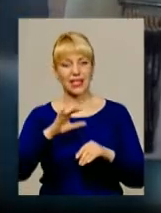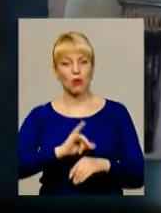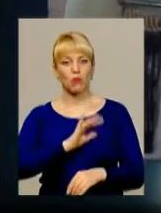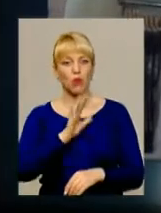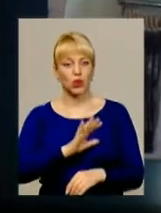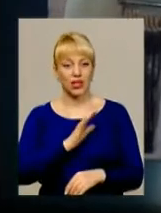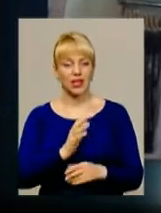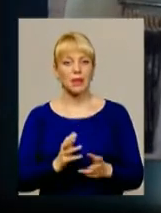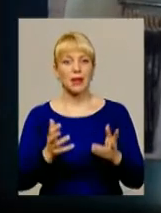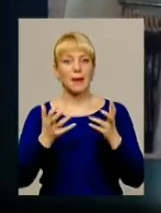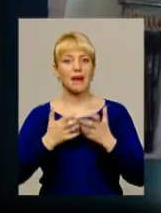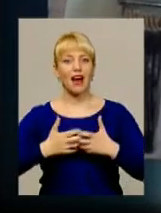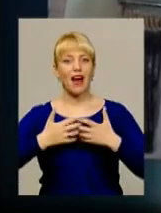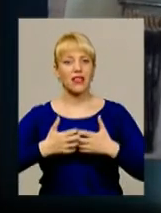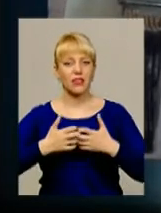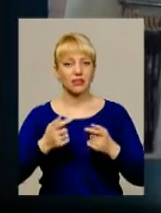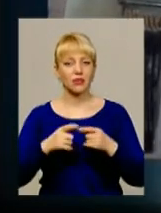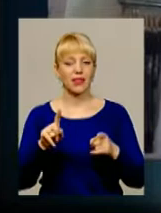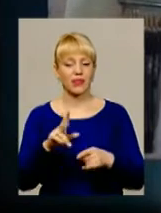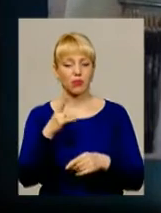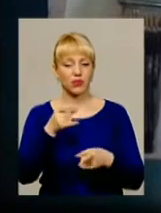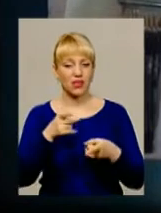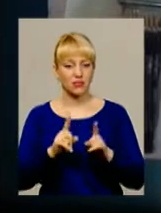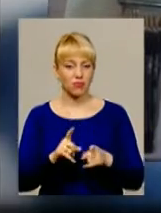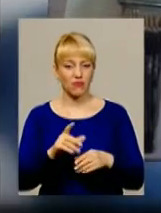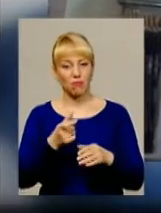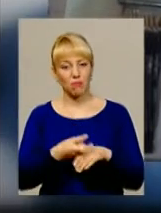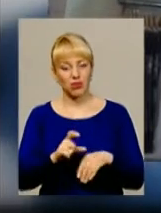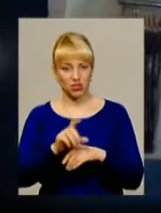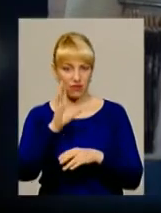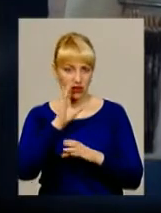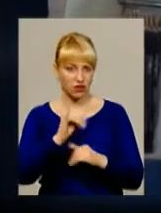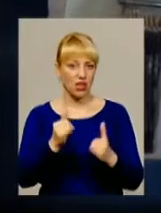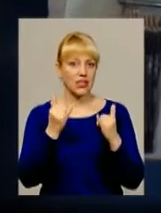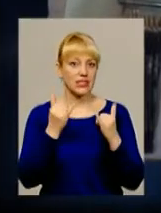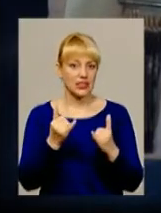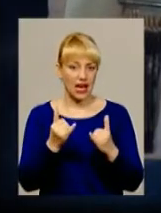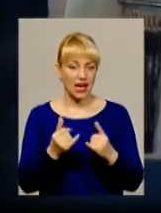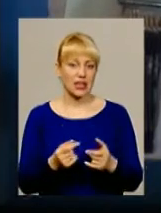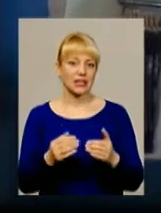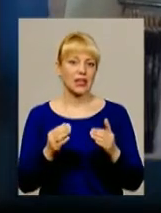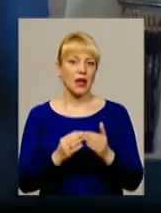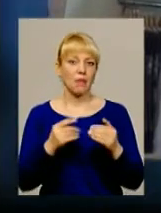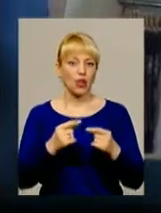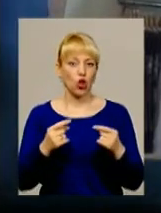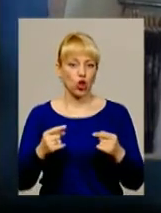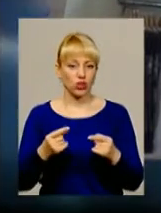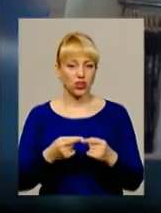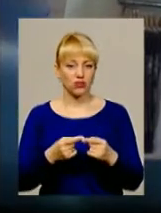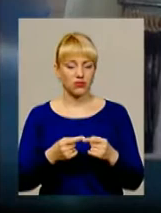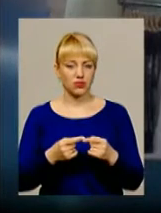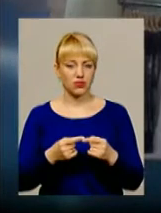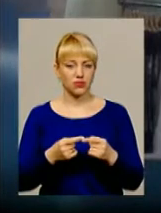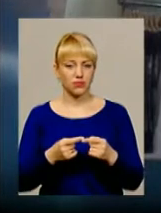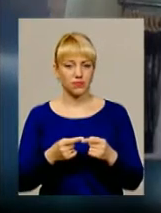певні механізми, які насправді були більш ефективними. Зараз методологічно, ну і взагалі, є підпорядковання